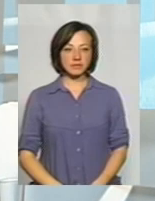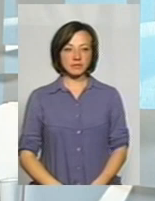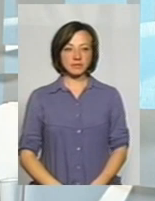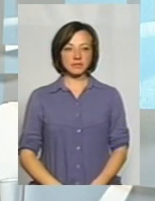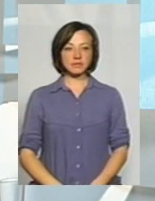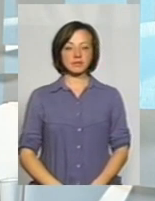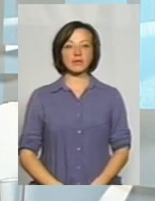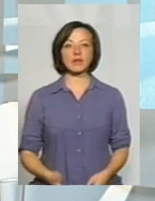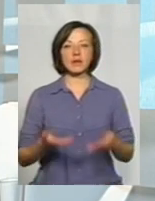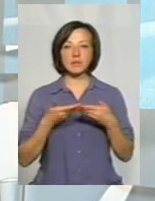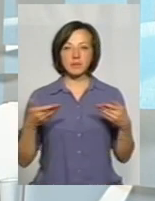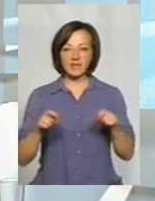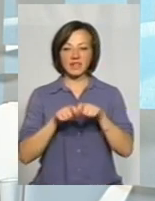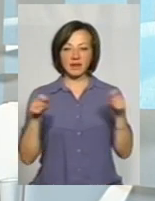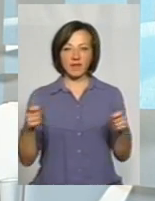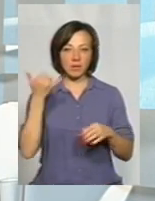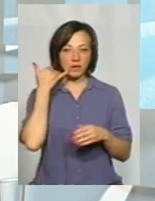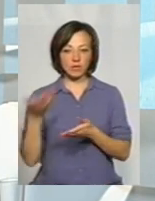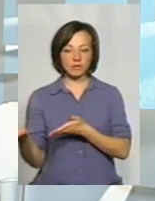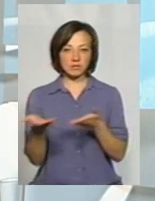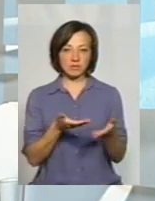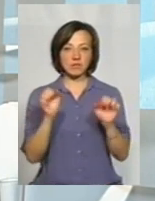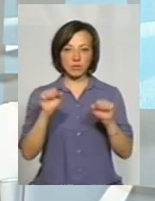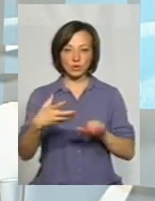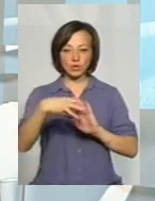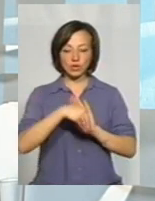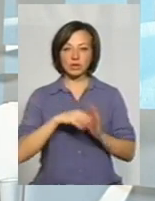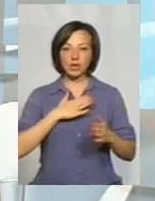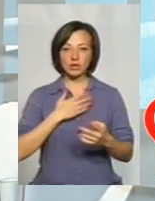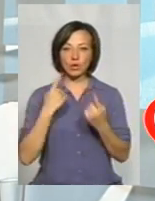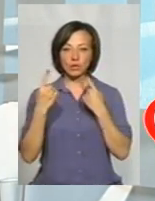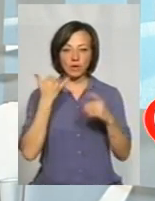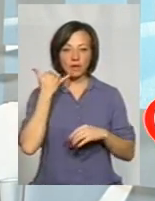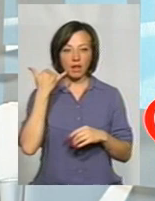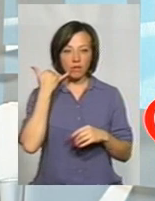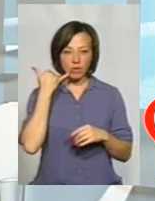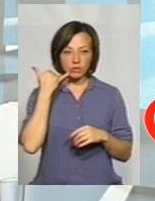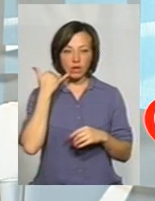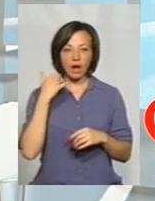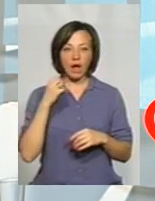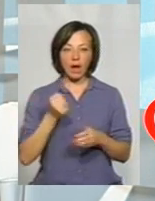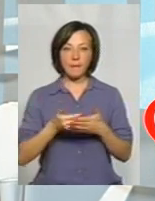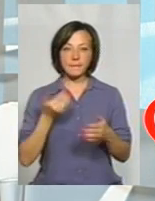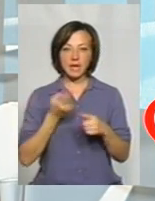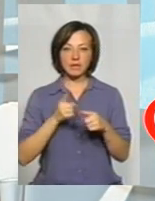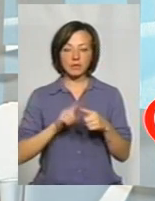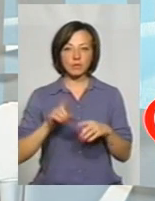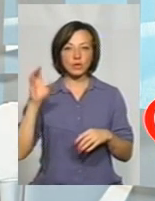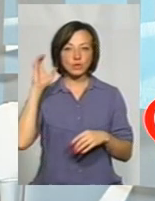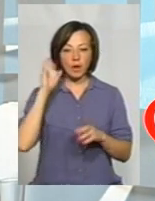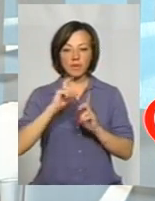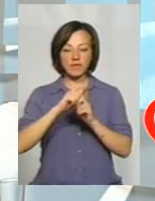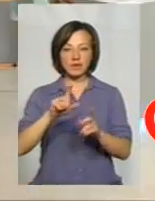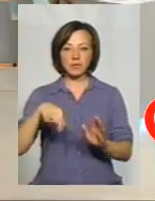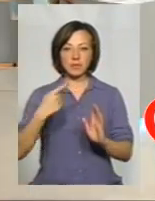Ми відкриваємо телефонні лінії. Шановні глядачі, ви можете долучатися до нашої розмови телефоном. А перед тим послухаємо відповідь на